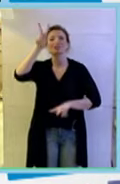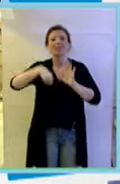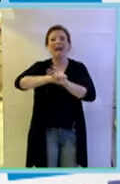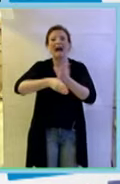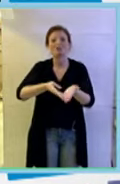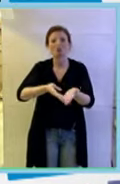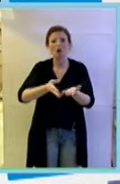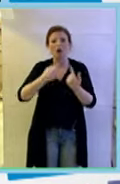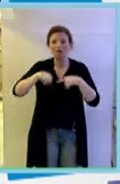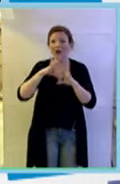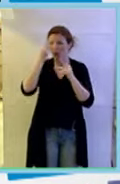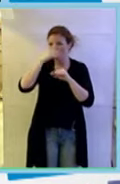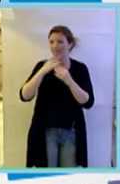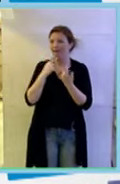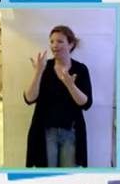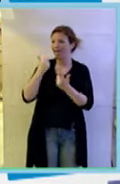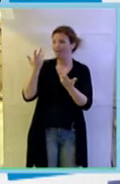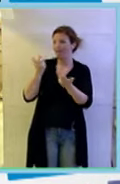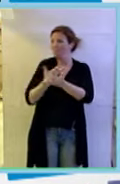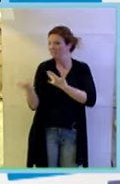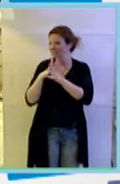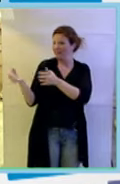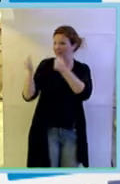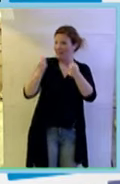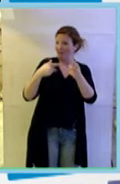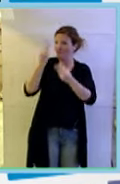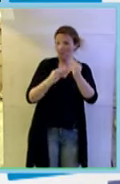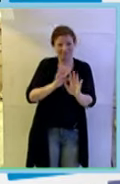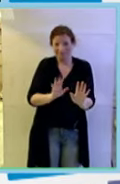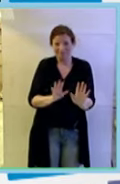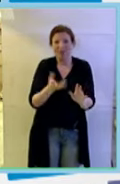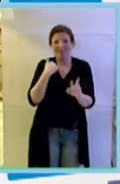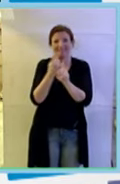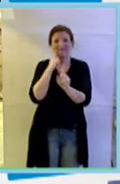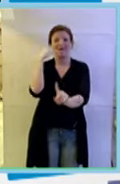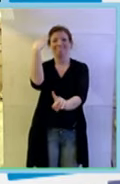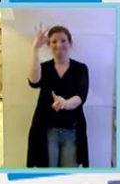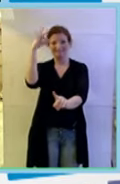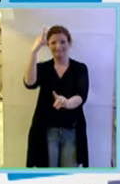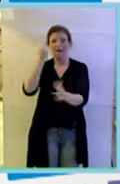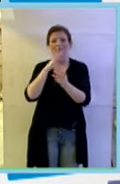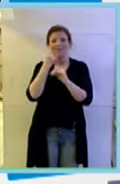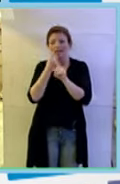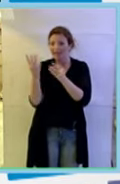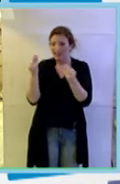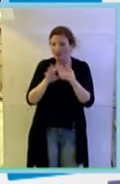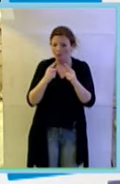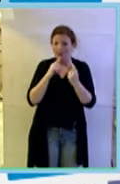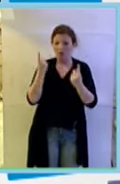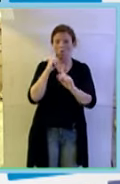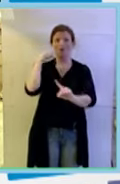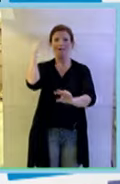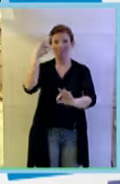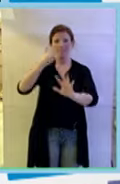noi mica mettiamo le casalinghe a giocare nella nazionale di calcio bisogna mettere in campo le nostre forze